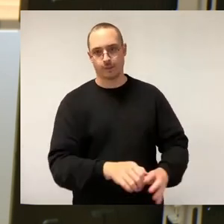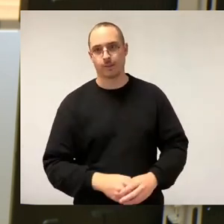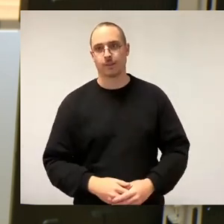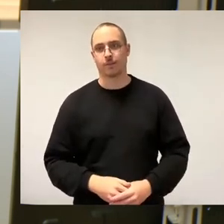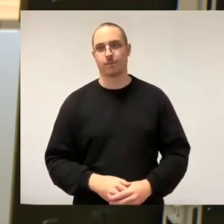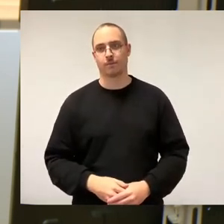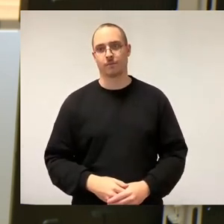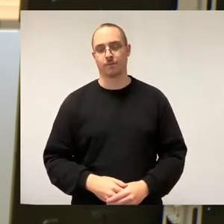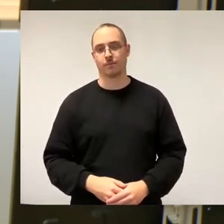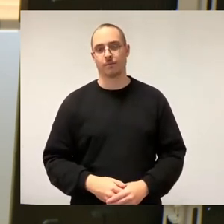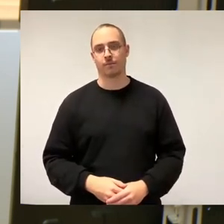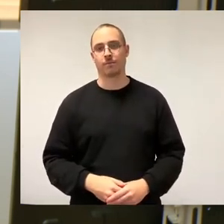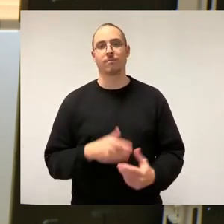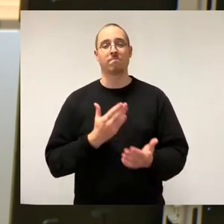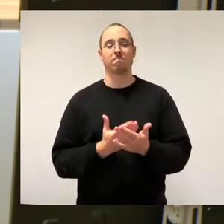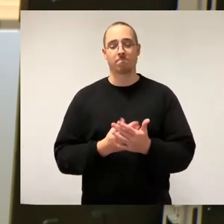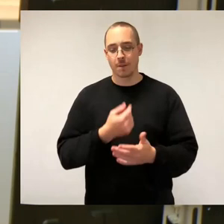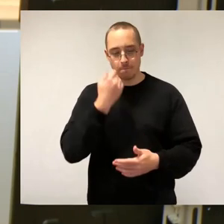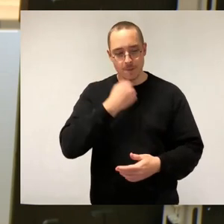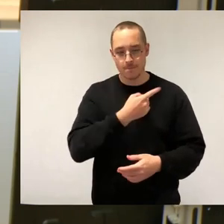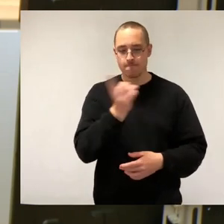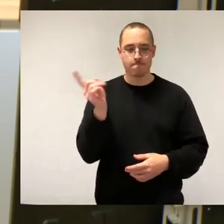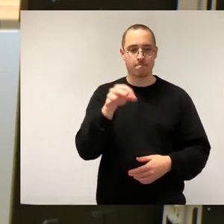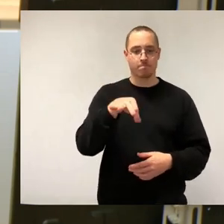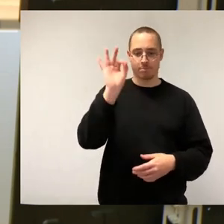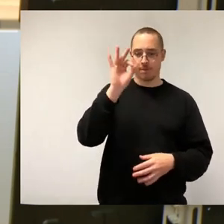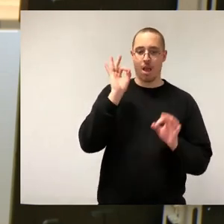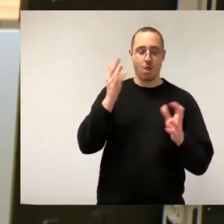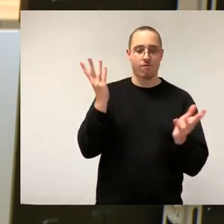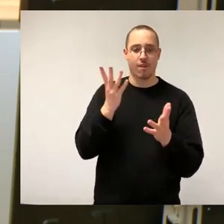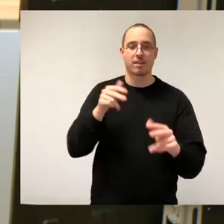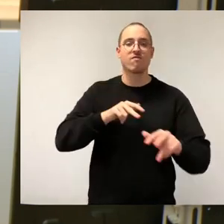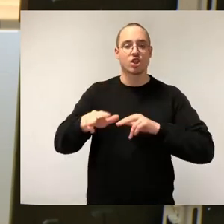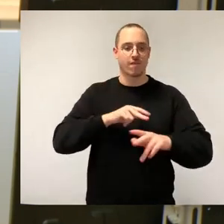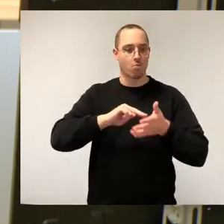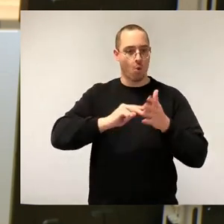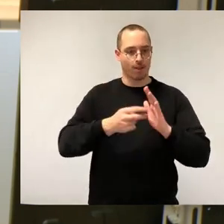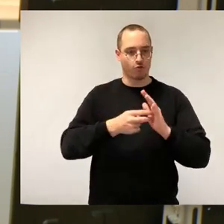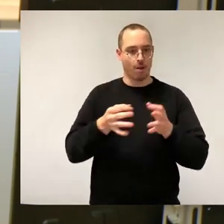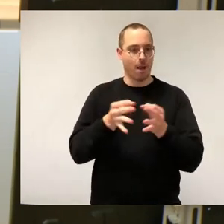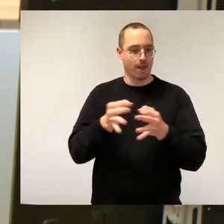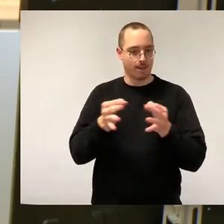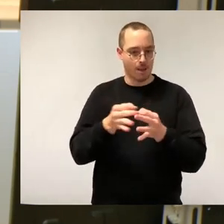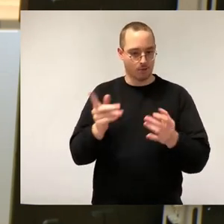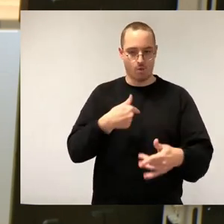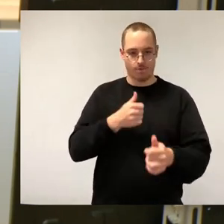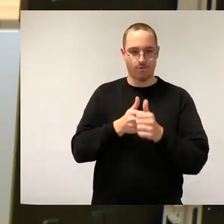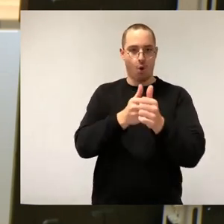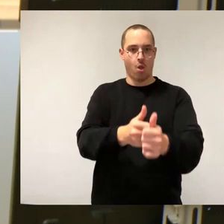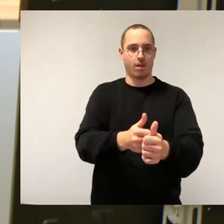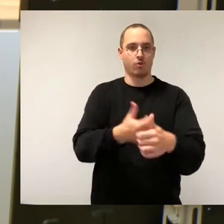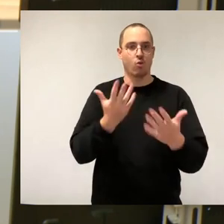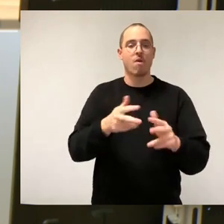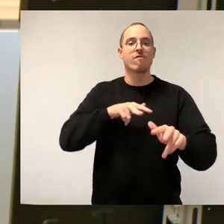Sie bitte auswählen, auch nur an wirtschaftspolitische Maßnahmen gehalten, die ausschließlich im Wirtschaftsförderungsausschuss